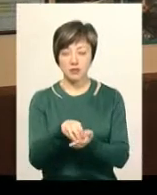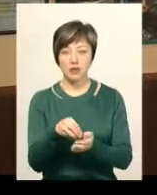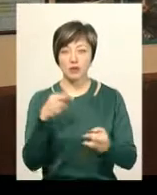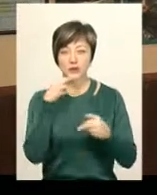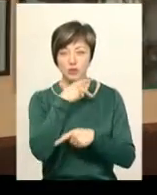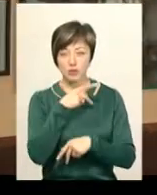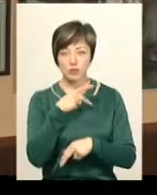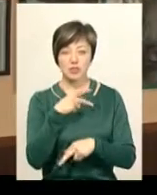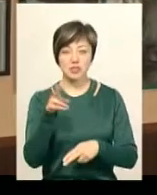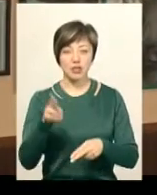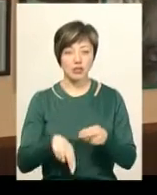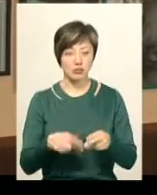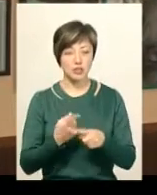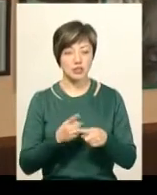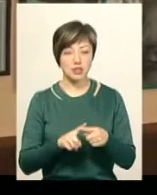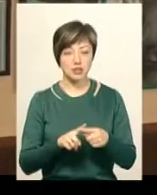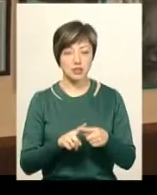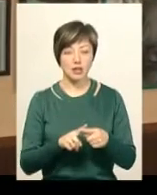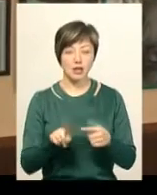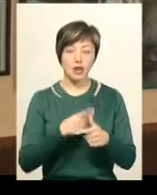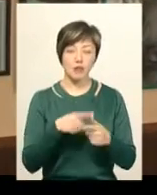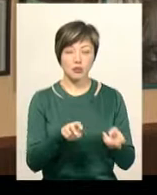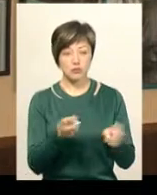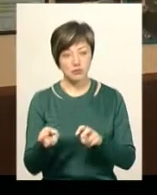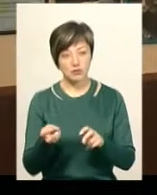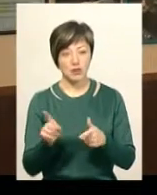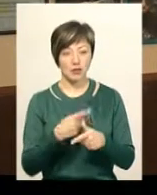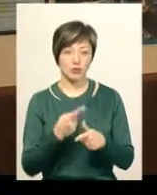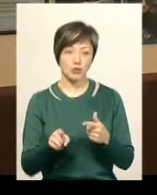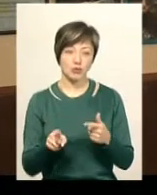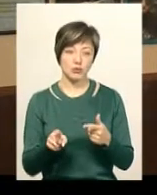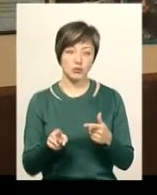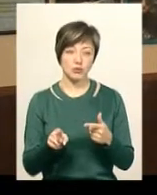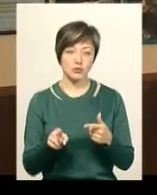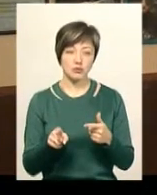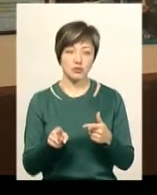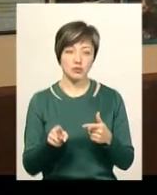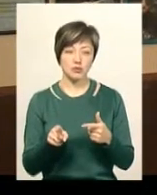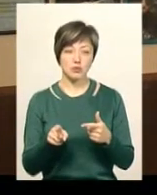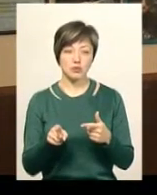травилась. Закінчувалося це чи літальним ісходом, чи